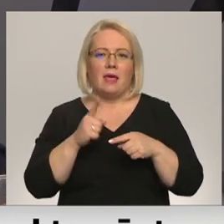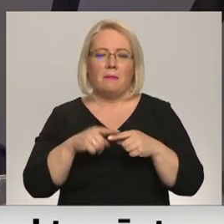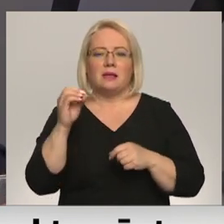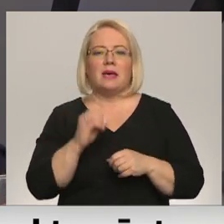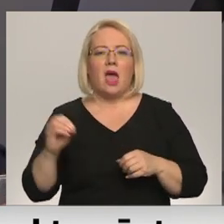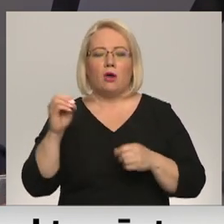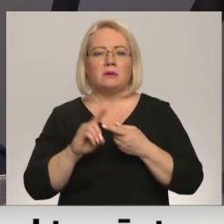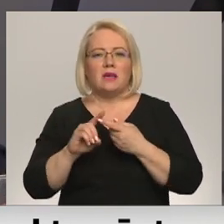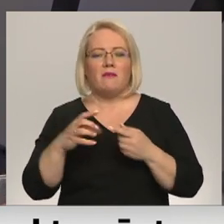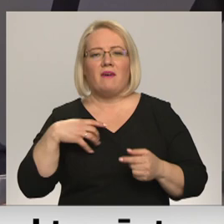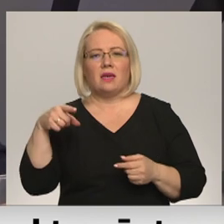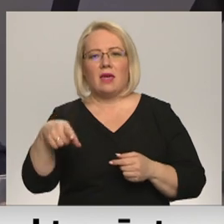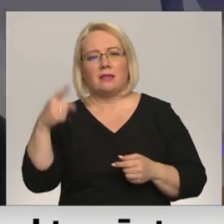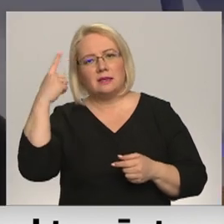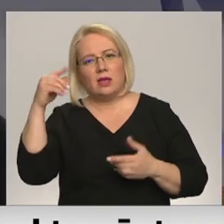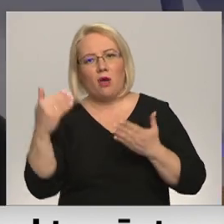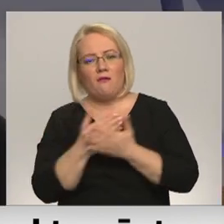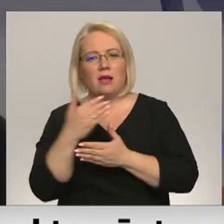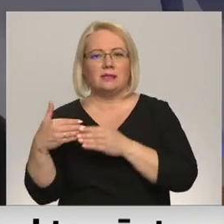šādas inovācijas, cik vien iespējams.